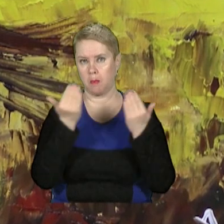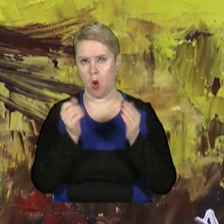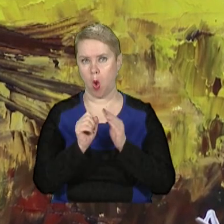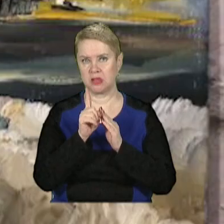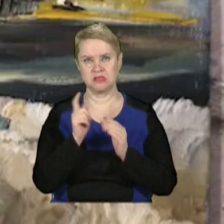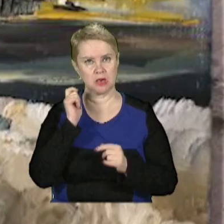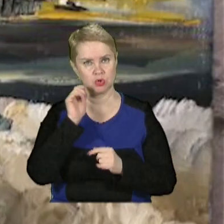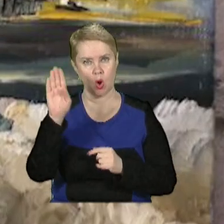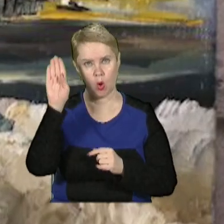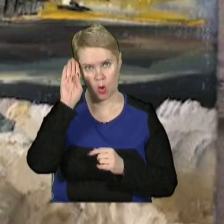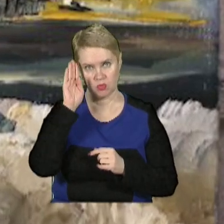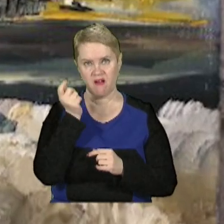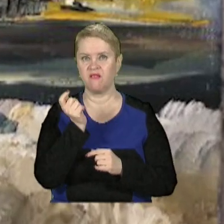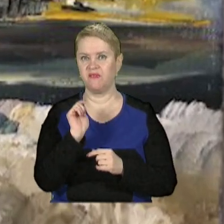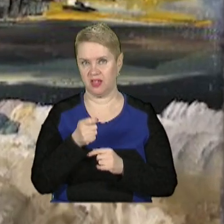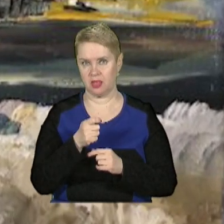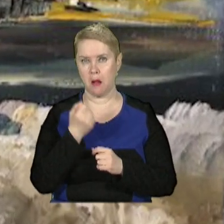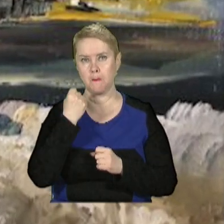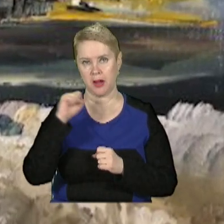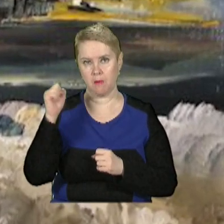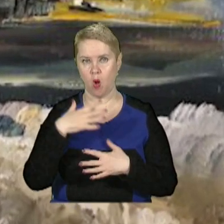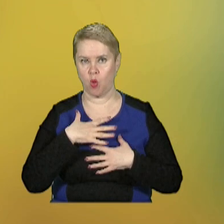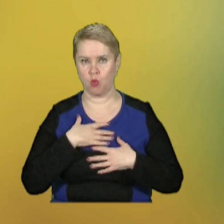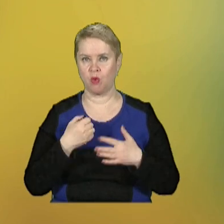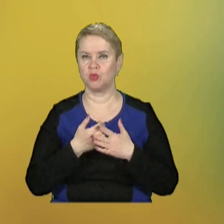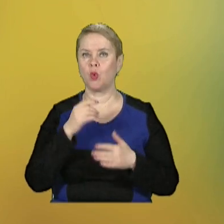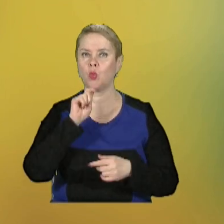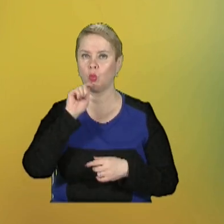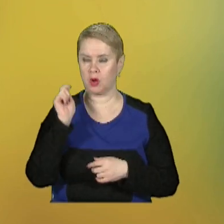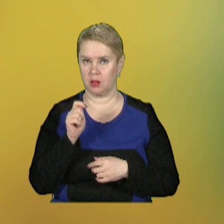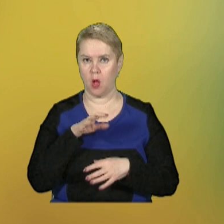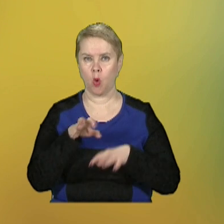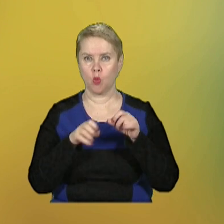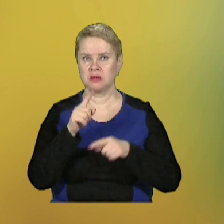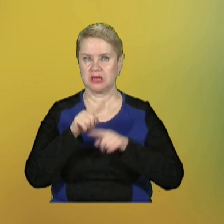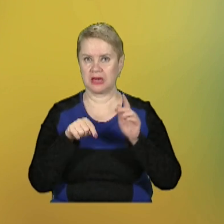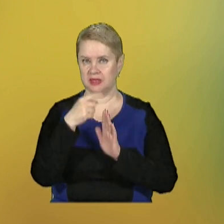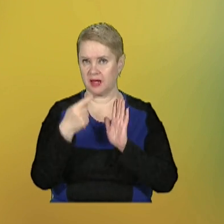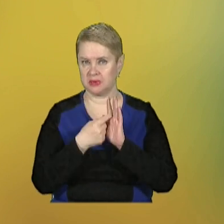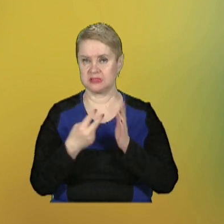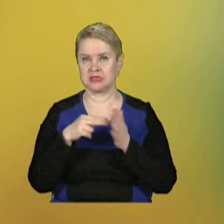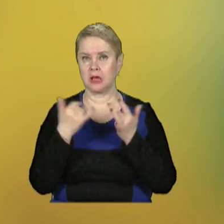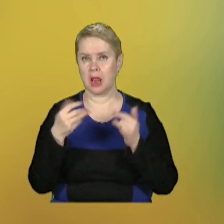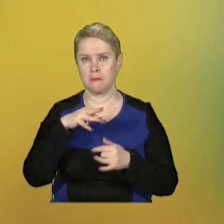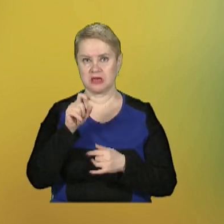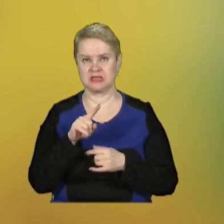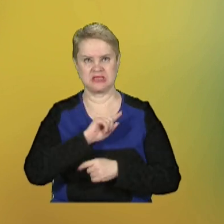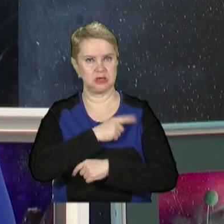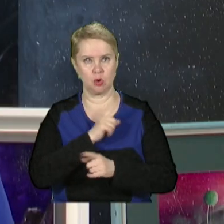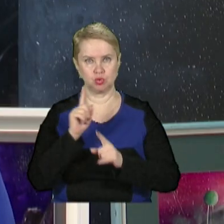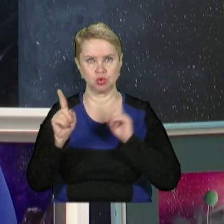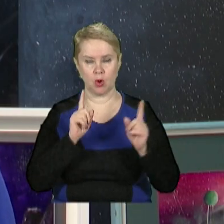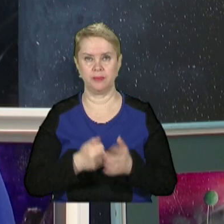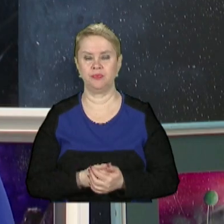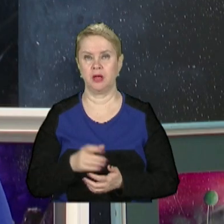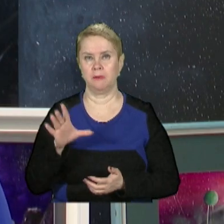11-річного хлопця – війна, перемога та любов до України. Окупація рідного міста стала для Максима сильним шоком.